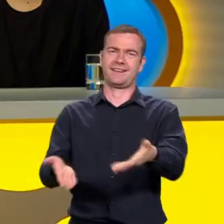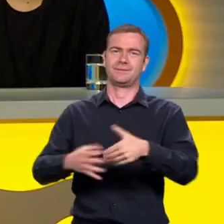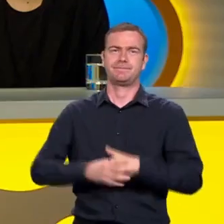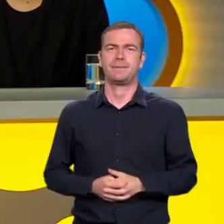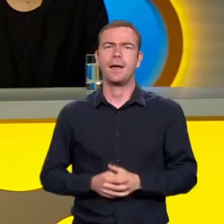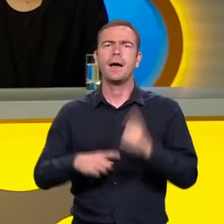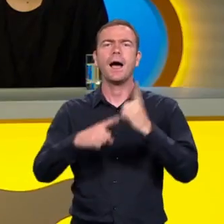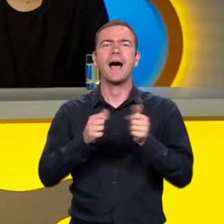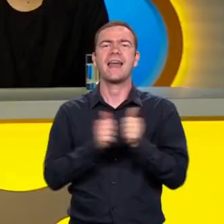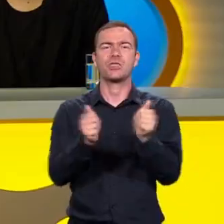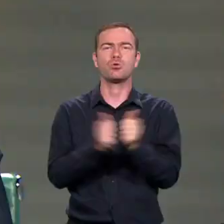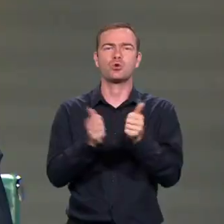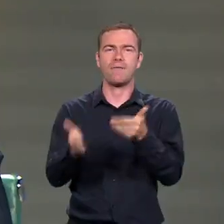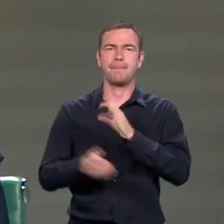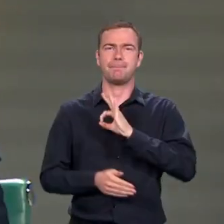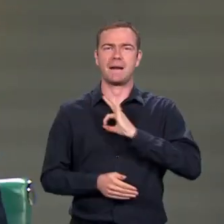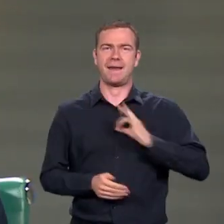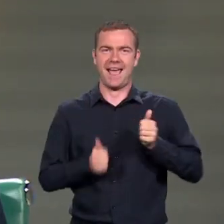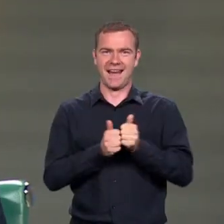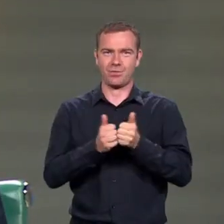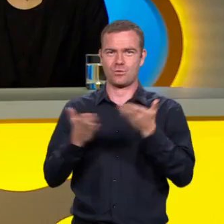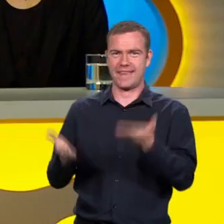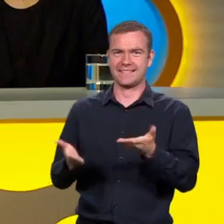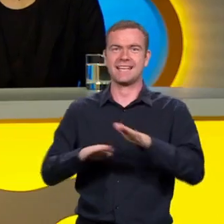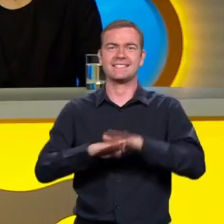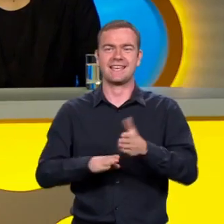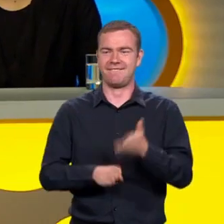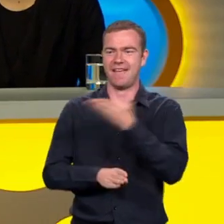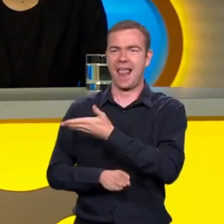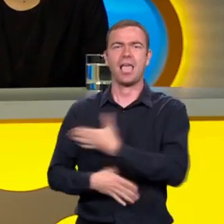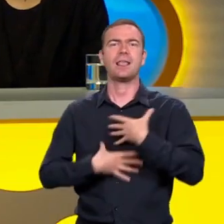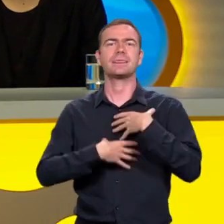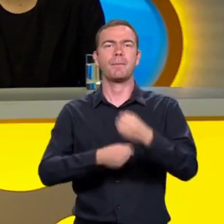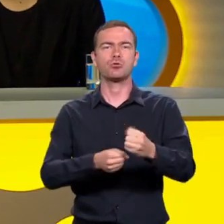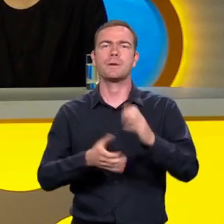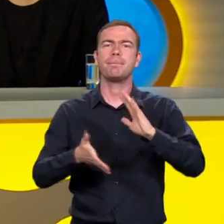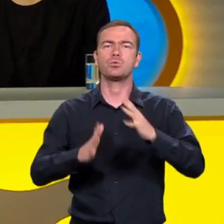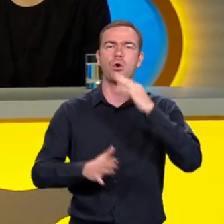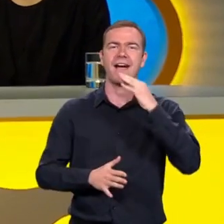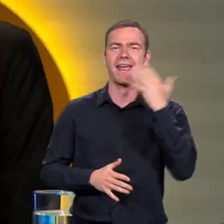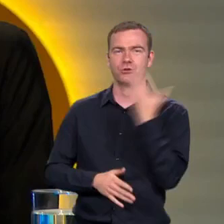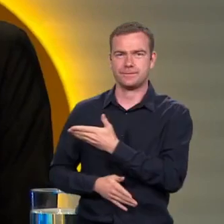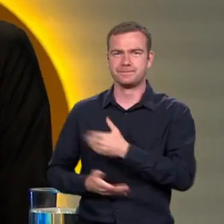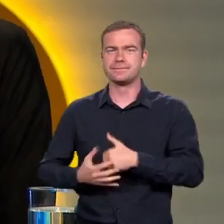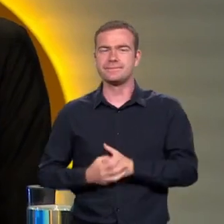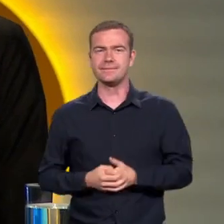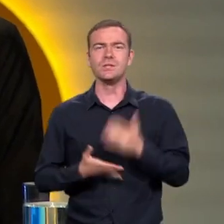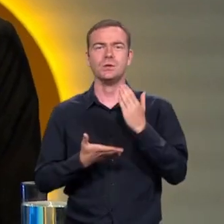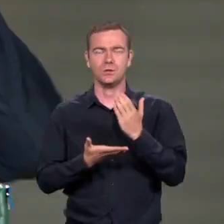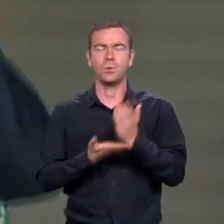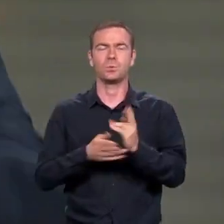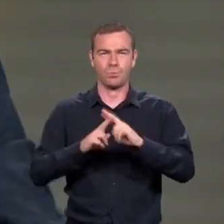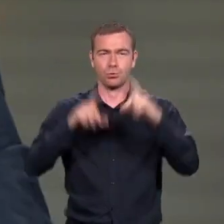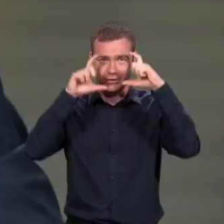Presne tak. Oni to Randušková. Áno, Barbara Randušková sedí vedľa mňa. Je to tlmočnička do posunkovej reči. Už si